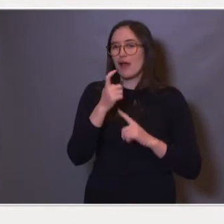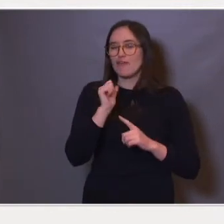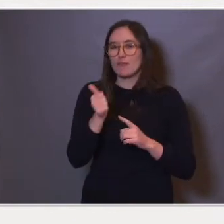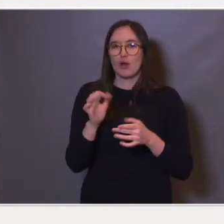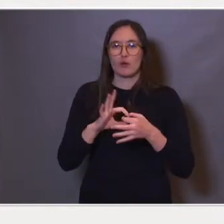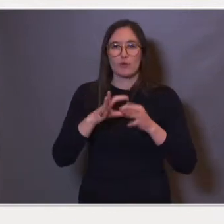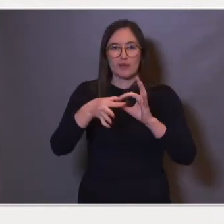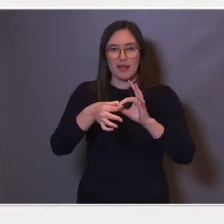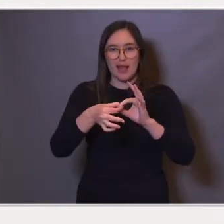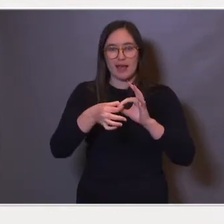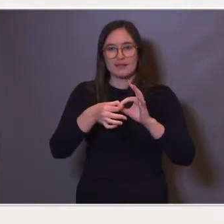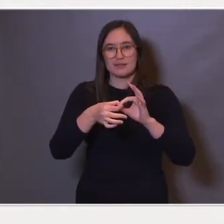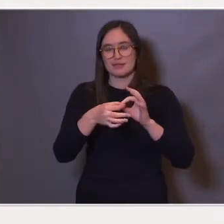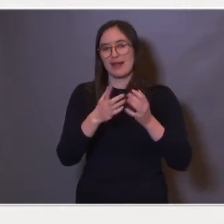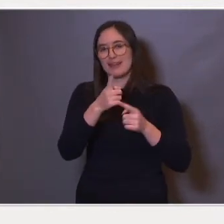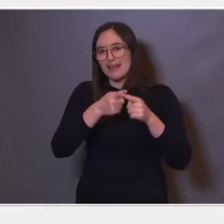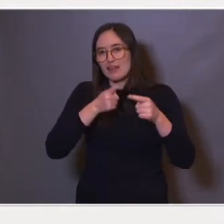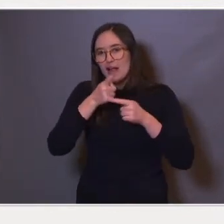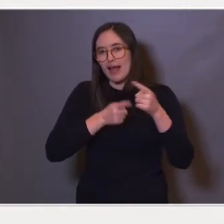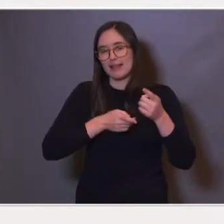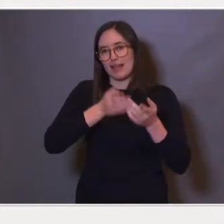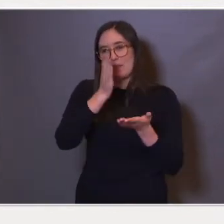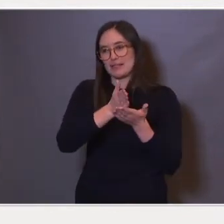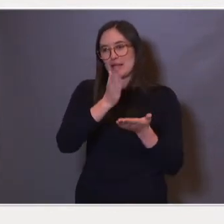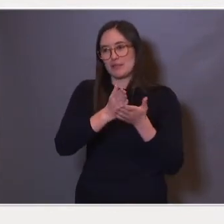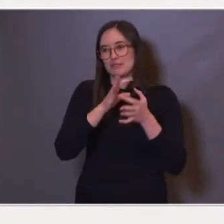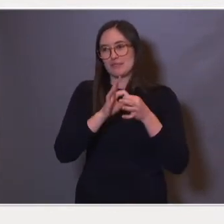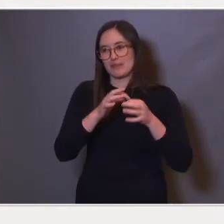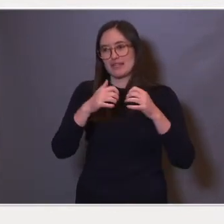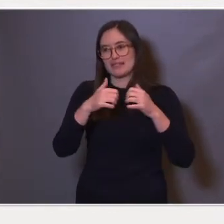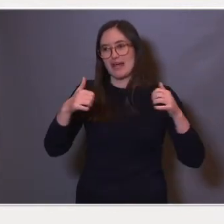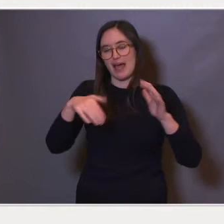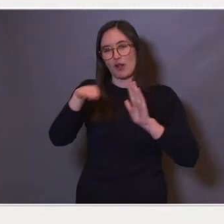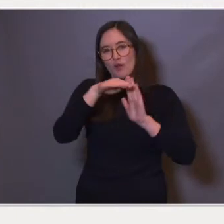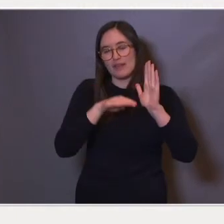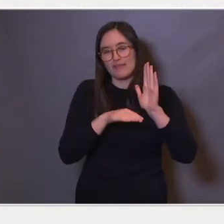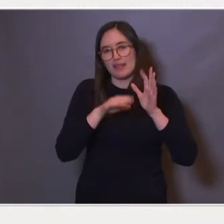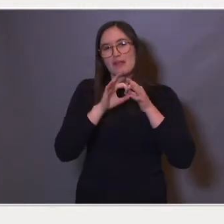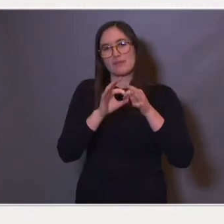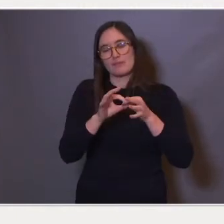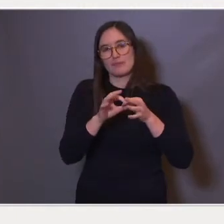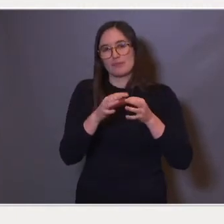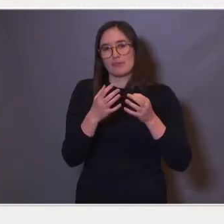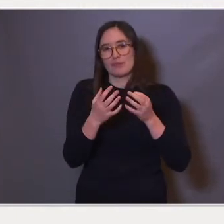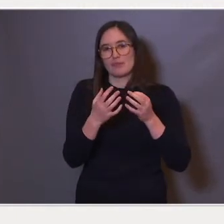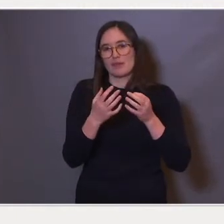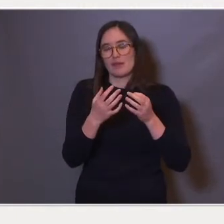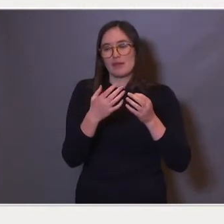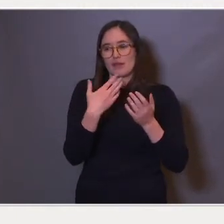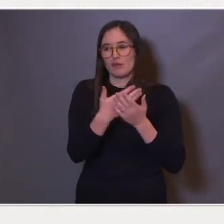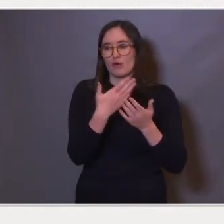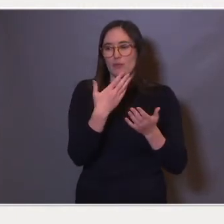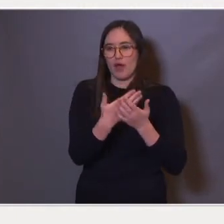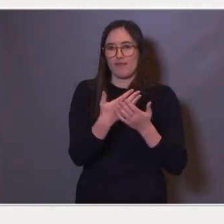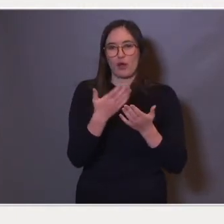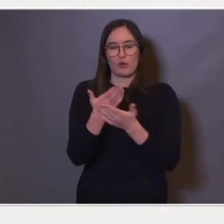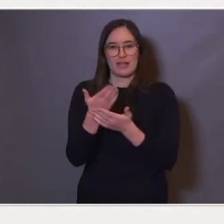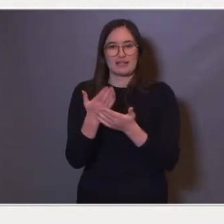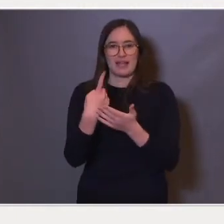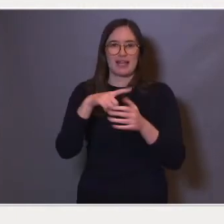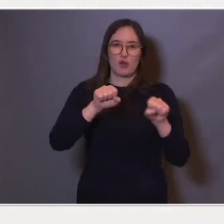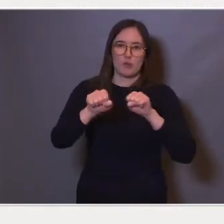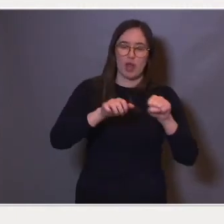detaljerte bestemmelsene i særlovgivningen om bestemte oppgaver, funksjoner og tjenester i de kommunale sektorene. Og at